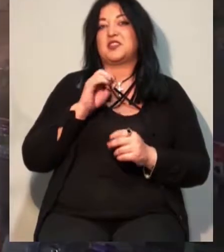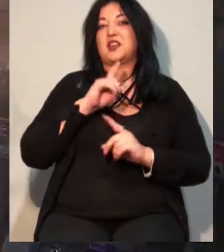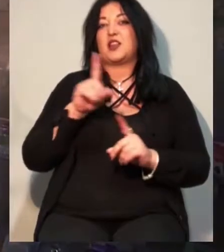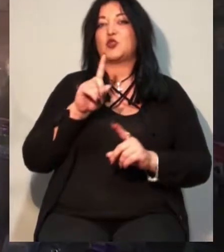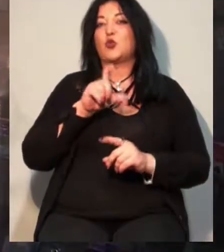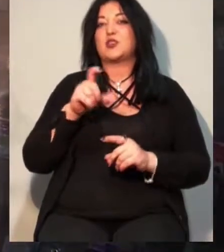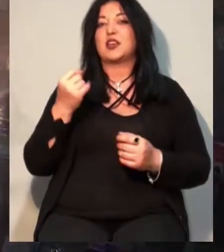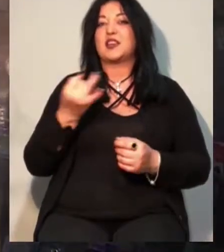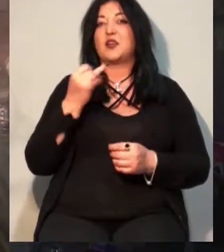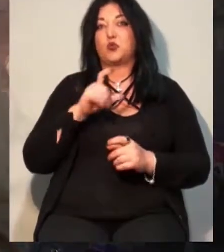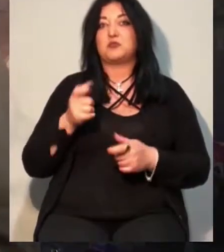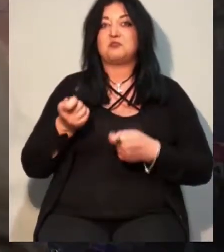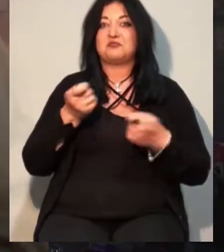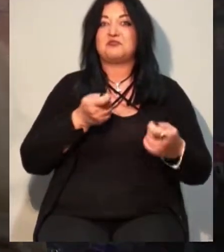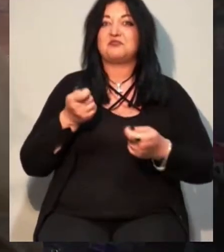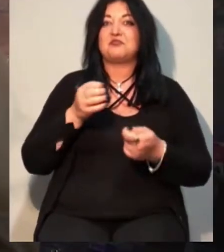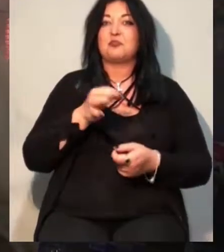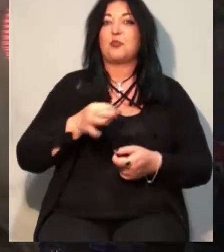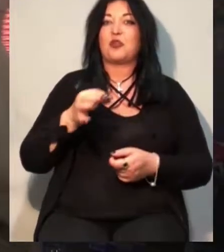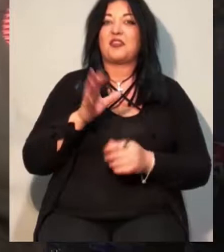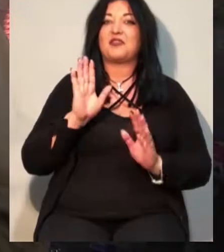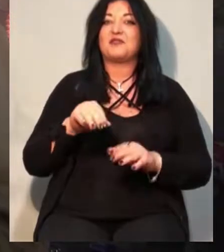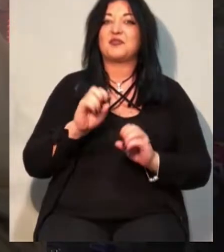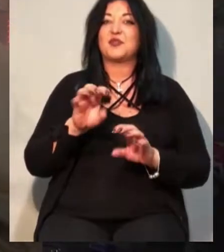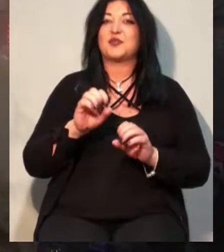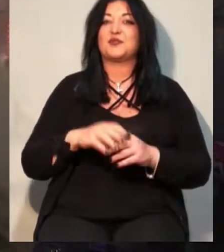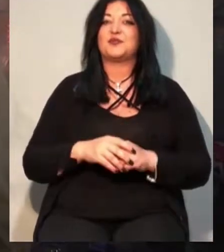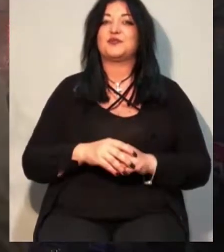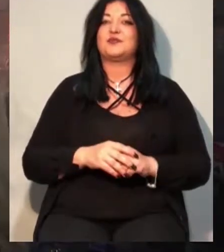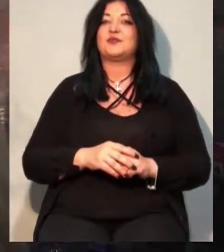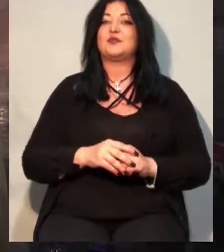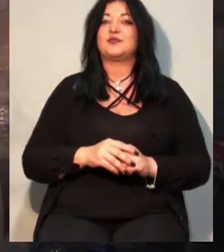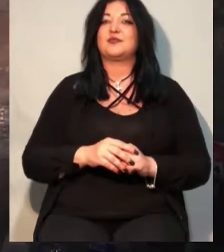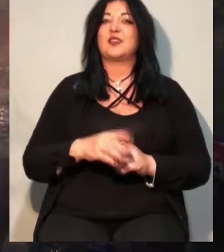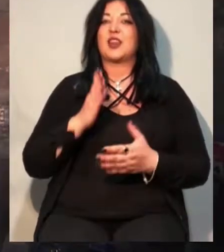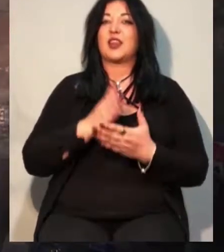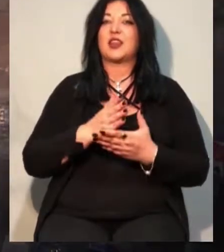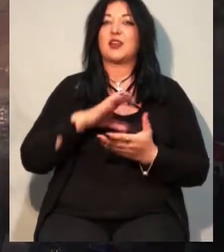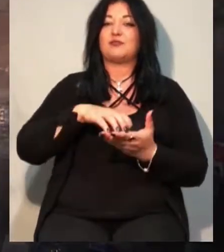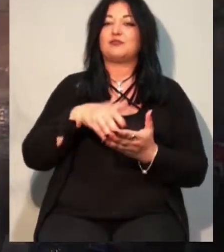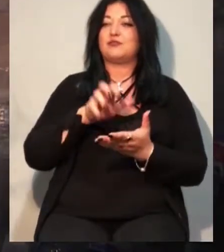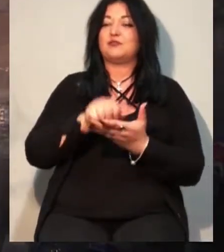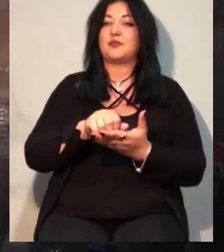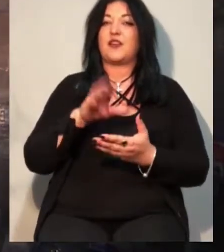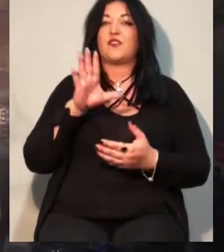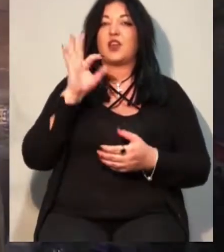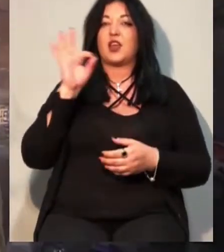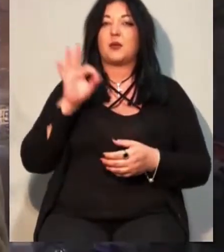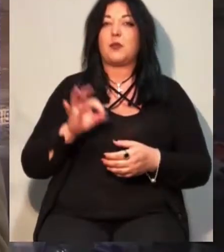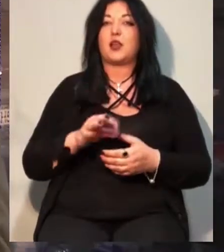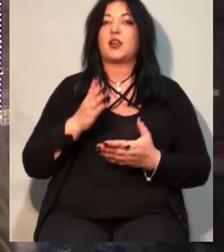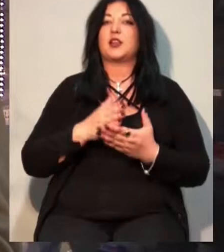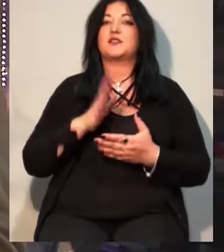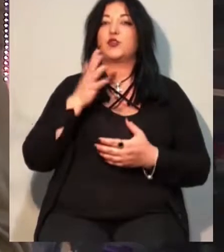монети. Є пункти в Акермані, є пункт в Южному, є пункт в